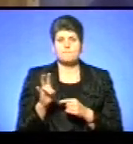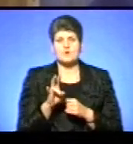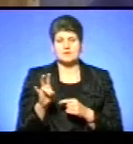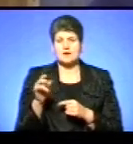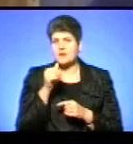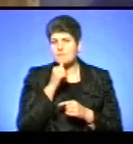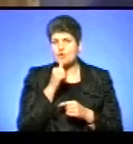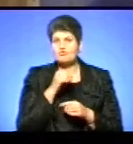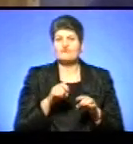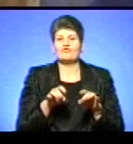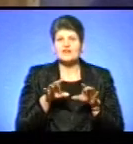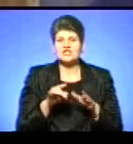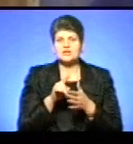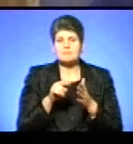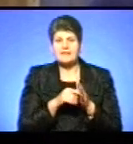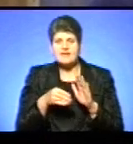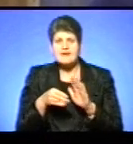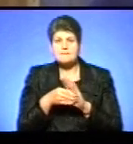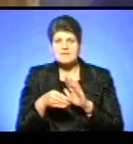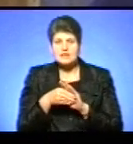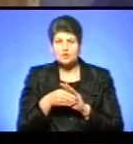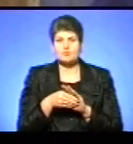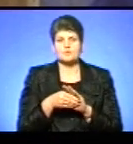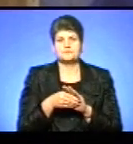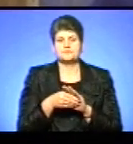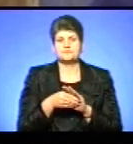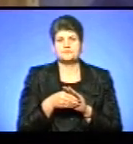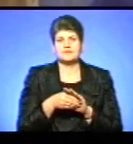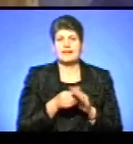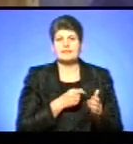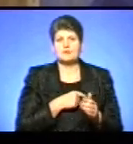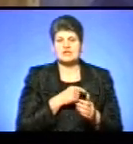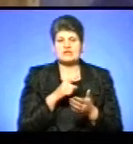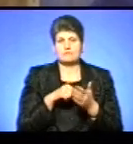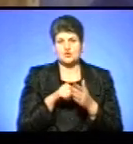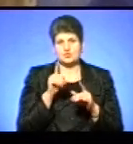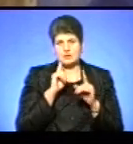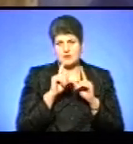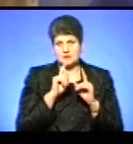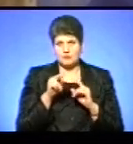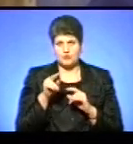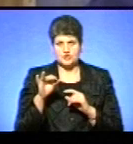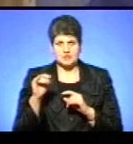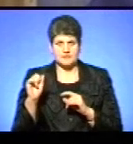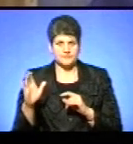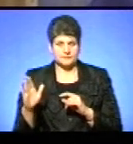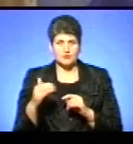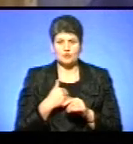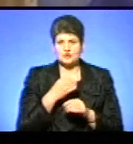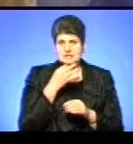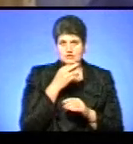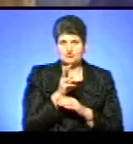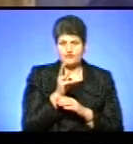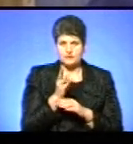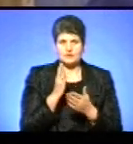пробують вирішити питання шляхом підкупу депутатів Почаївської міської ради. Одразу хочу запевнити, що відео є